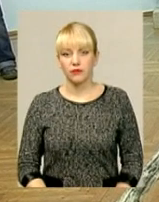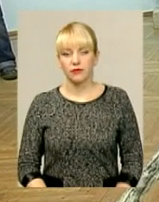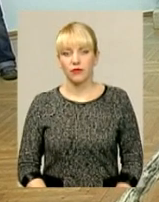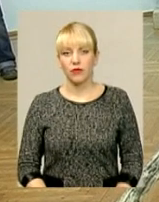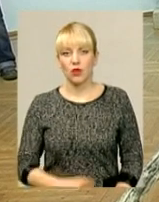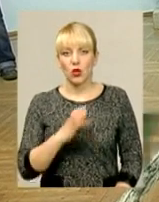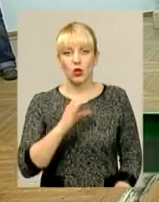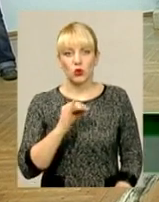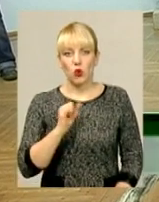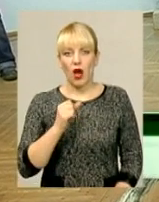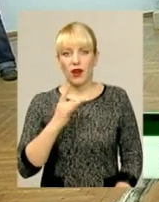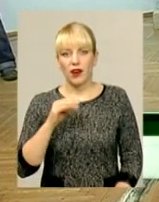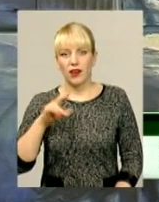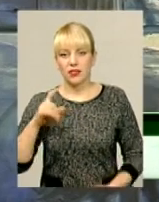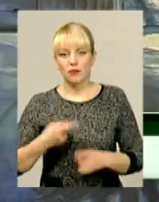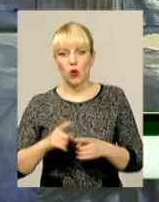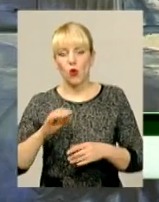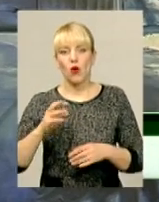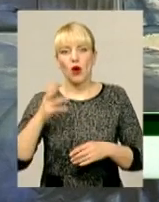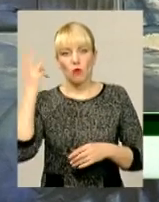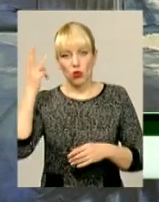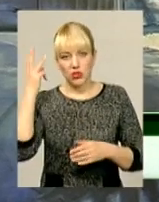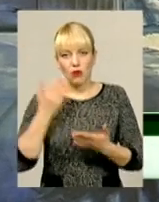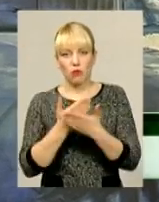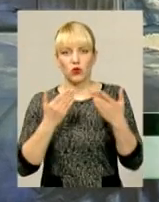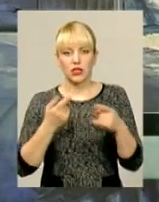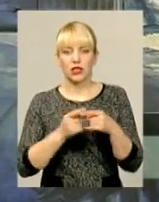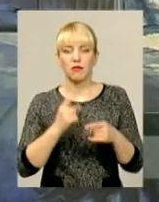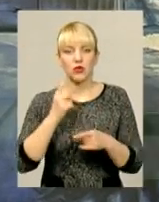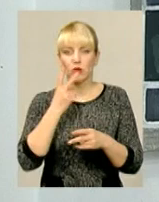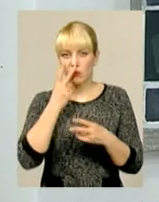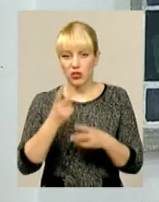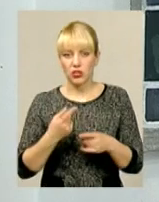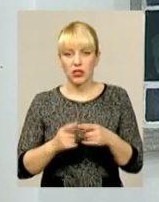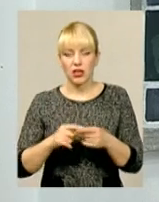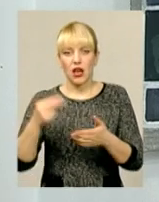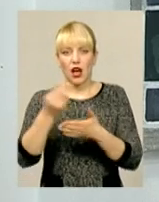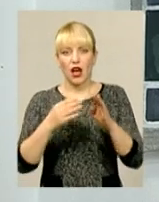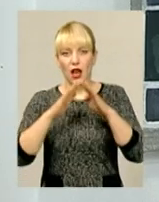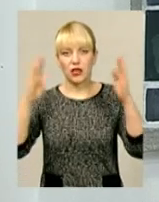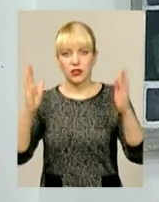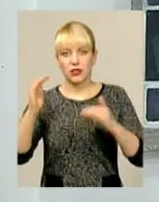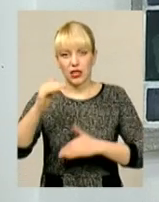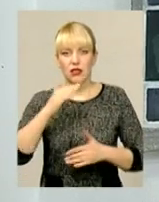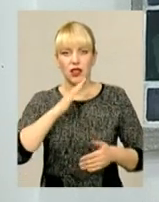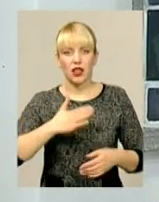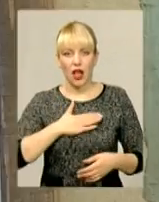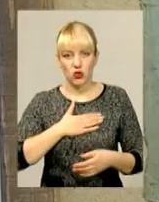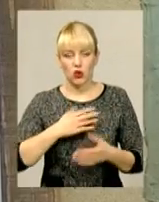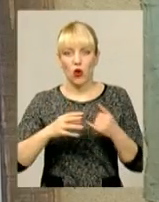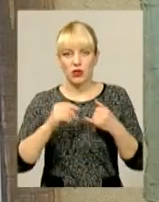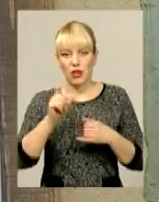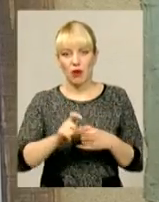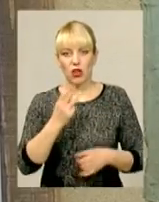Сюрреалізм у проскурівському повіті. Перше, що спадає на думку, коли бачиш картини нашого земляка Сергія Школяра.